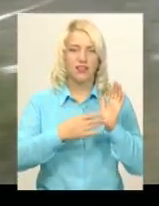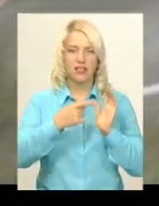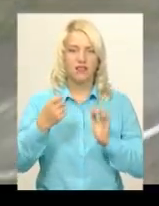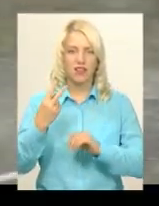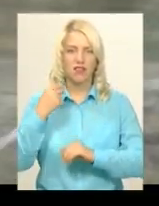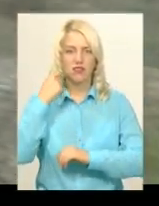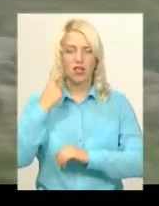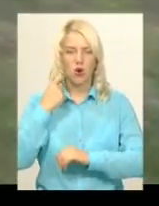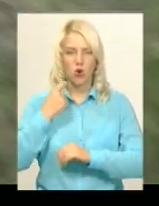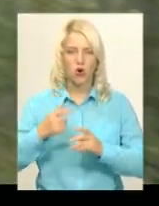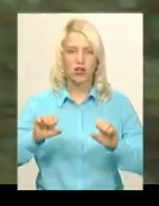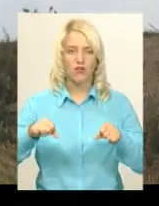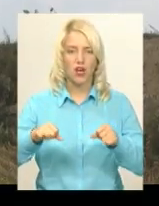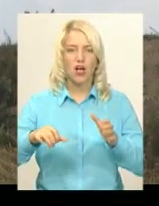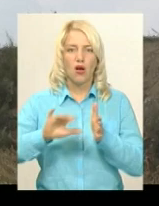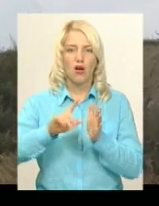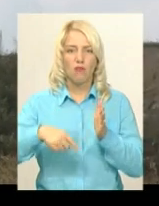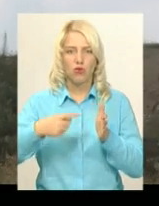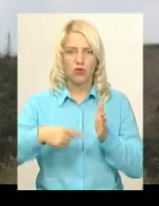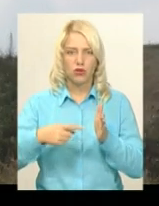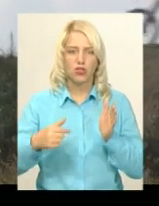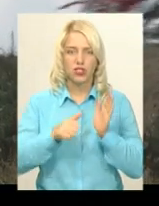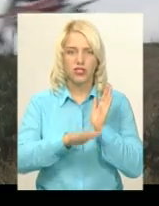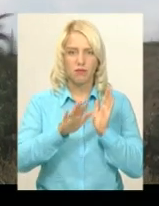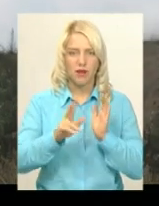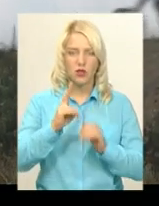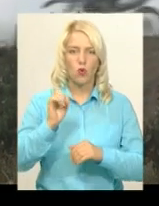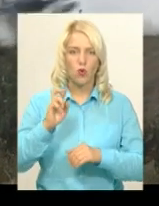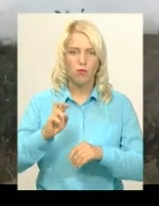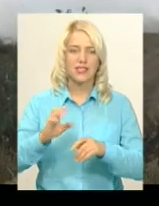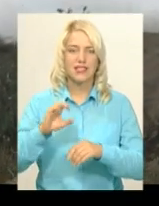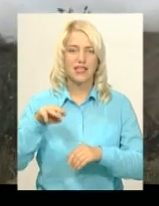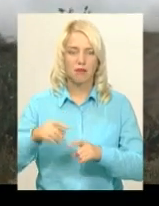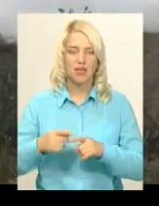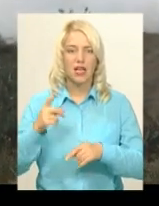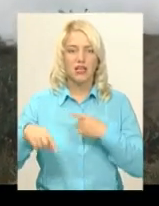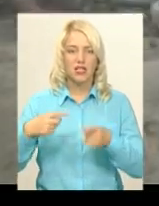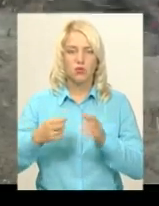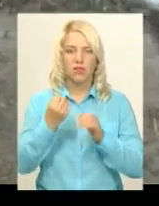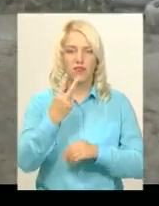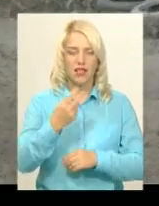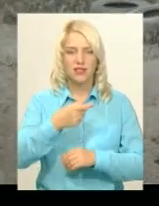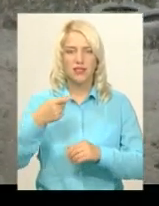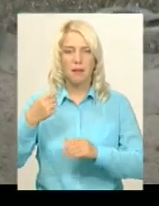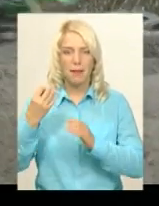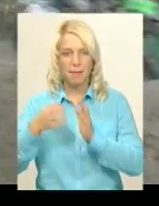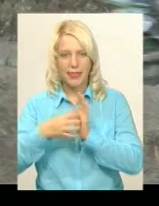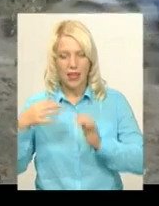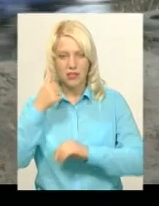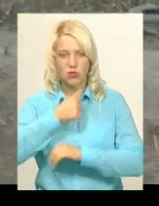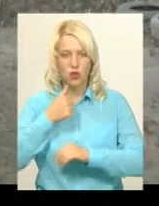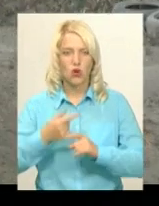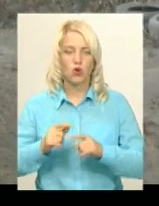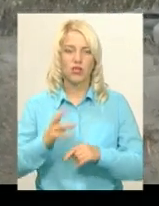мотоциклах із об'ємом двигунів 65 кубічних сантиметрів. Наступний – 12-14 років на машинах із двигунами 85 кубічних